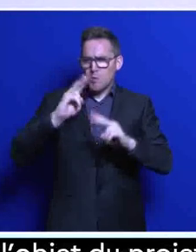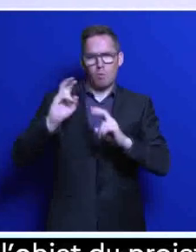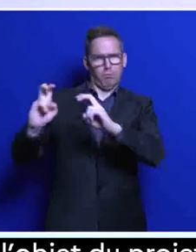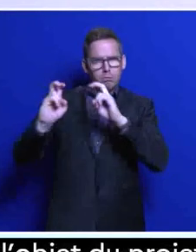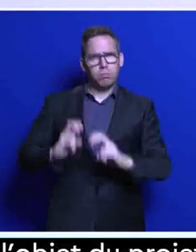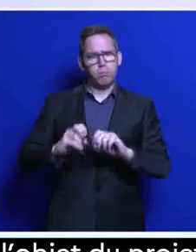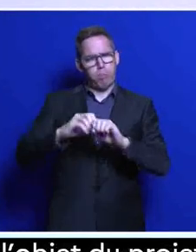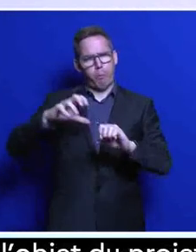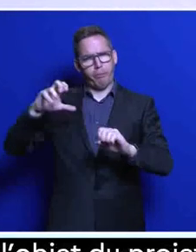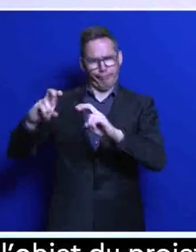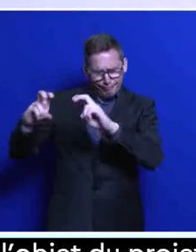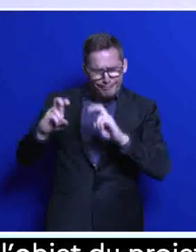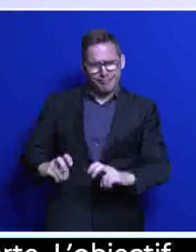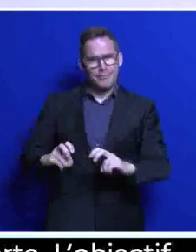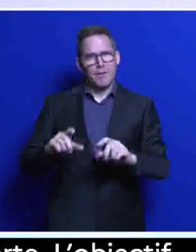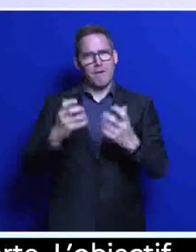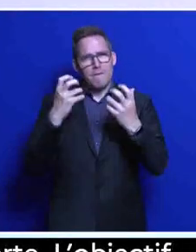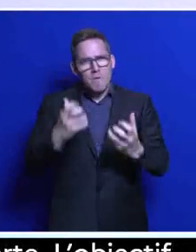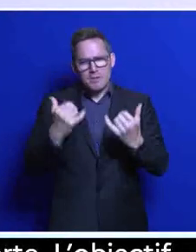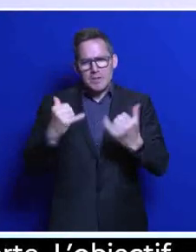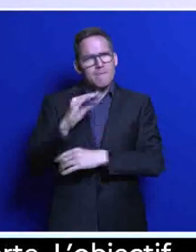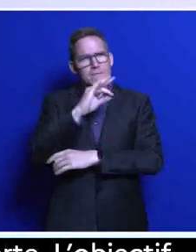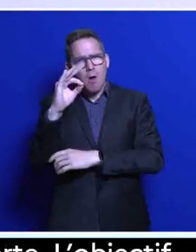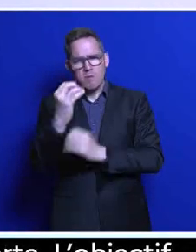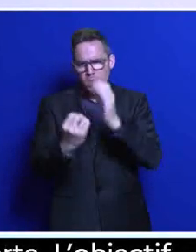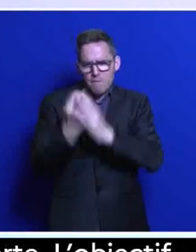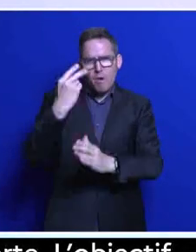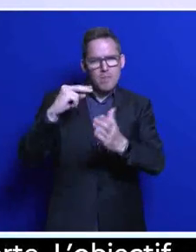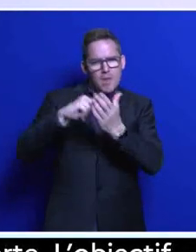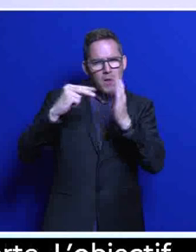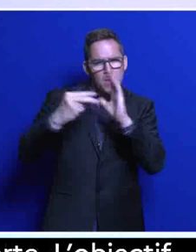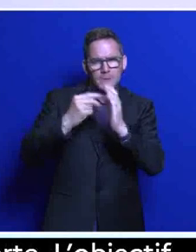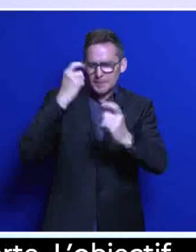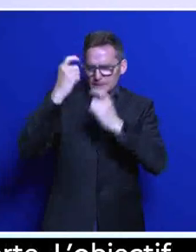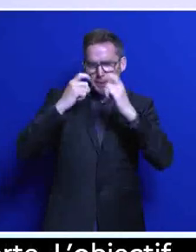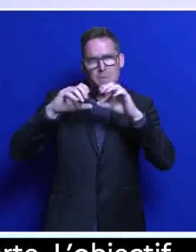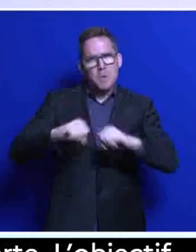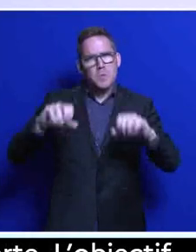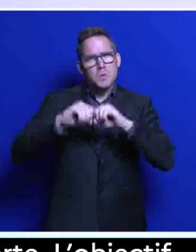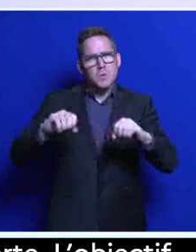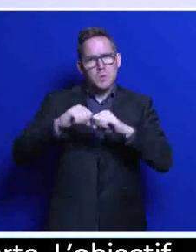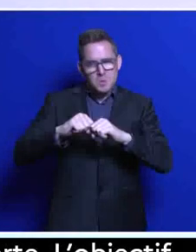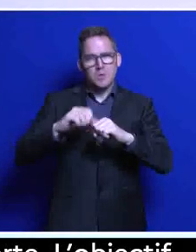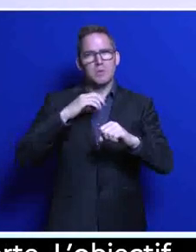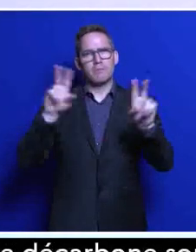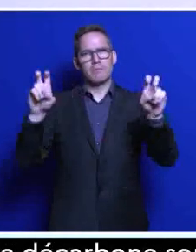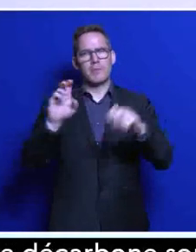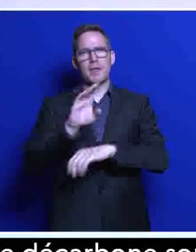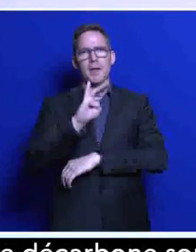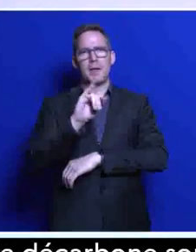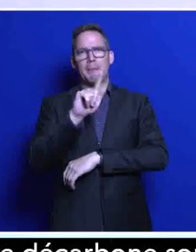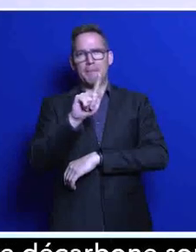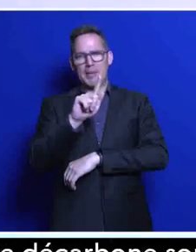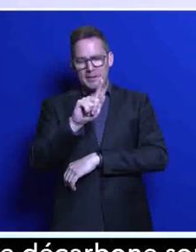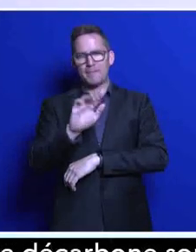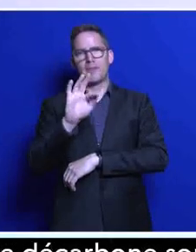France produise des technologies qui sont indispensables à la lutte contre le réchauffement climatique, ce que j'appelle les « big five », les